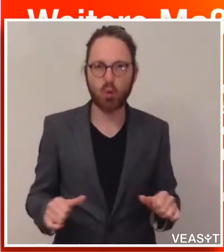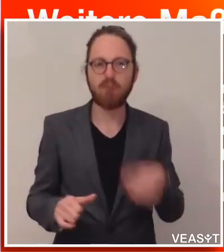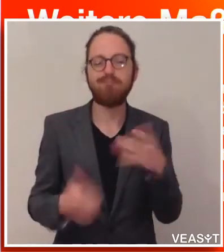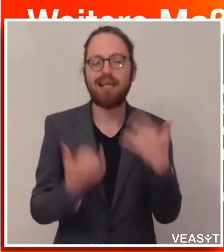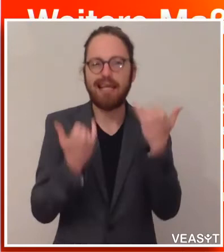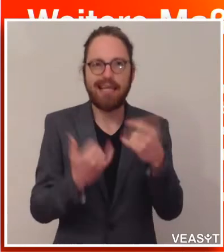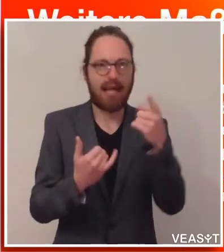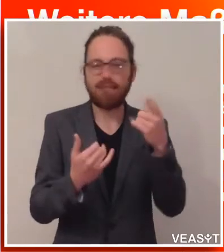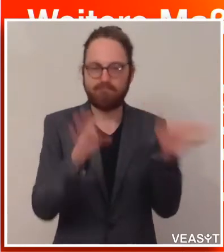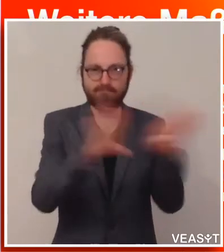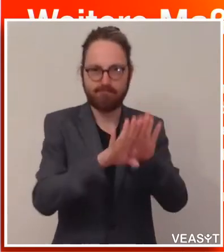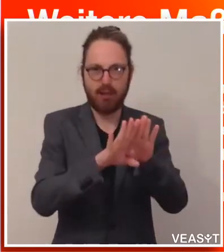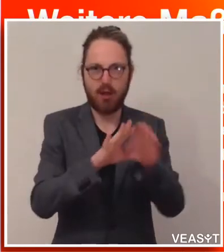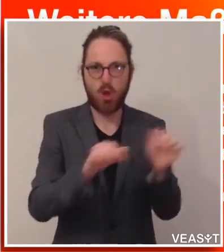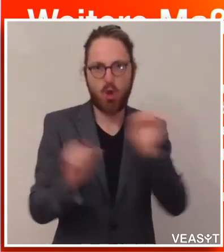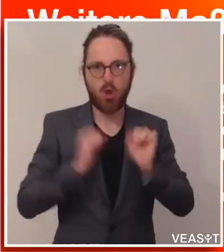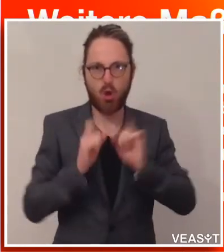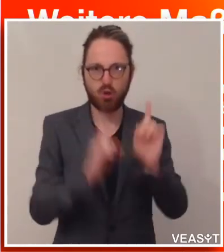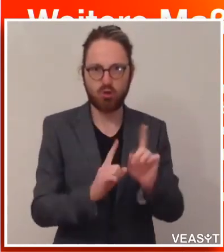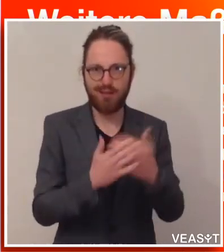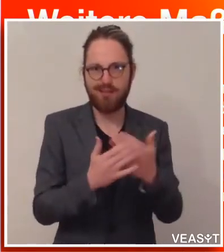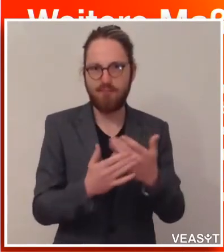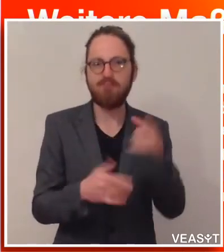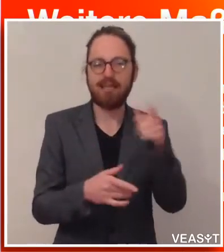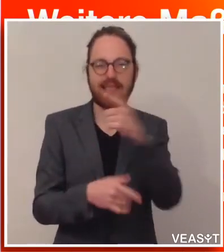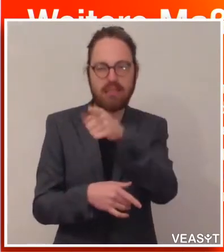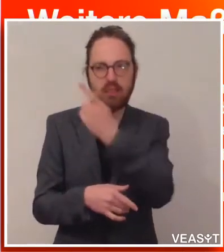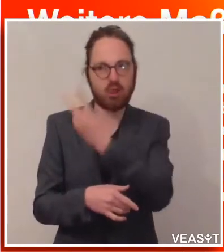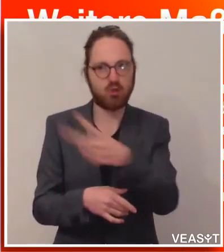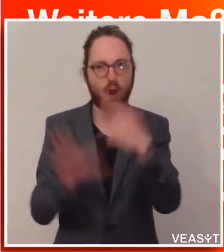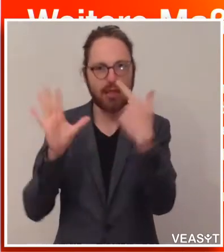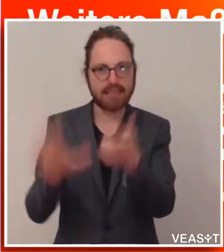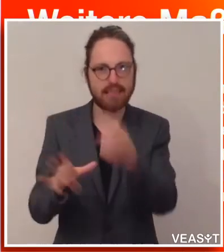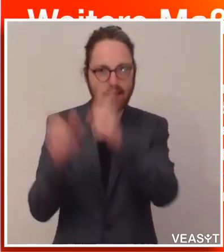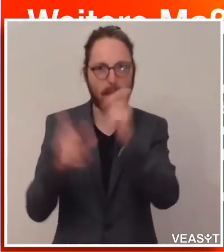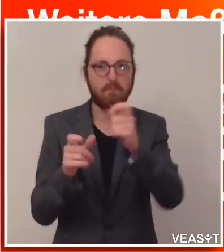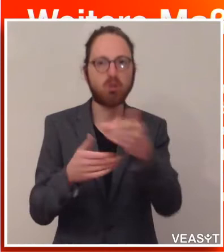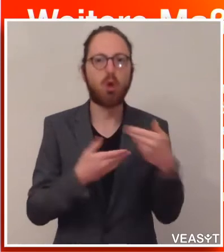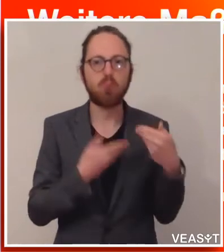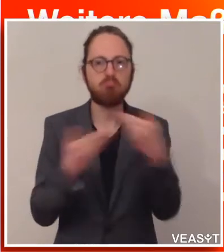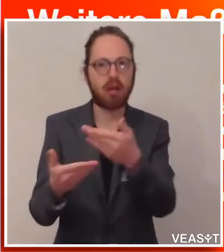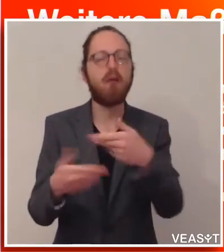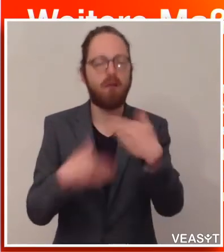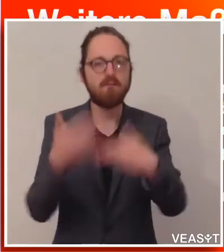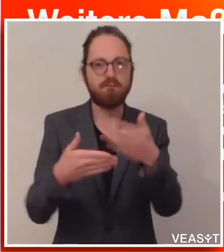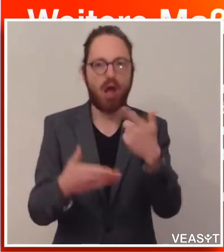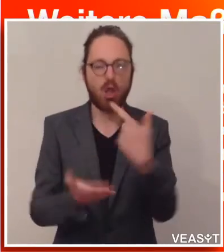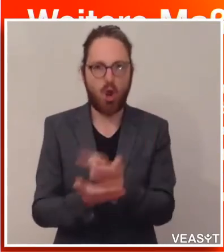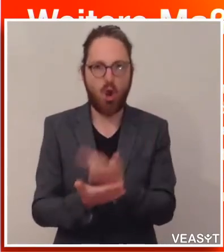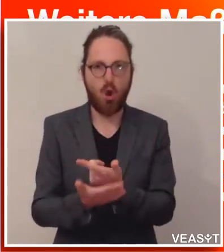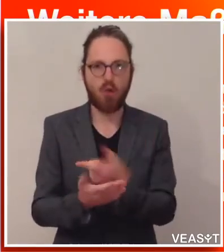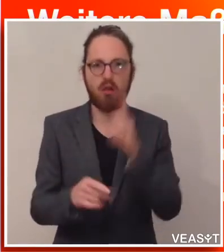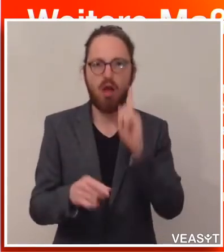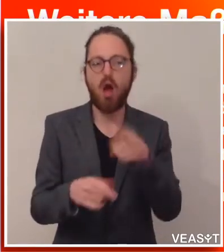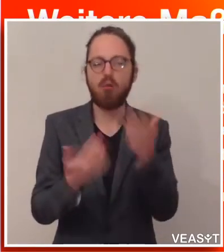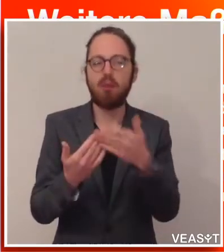Diese 270 Personen erhalten weiterhin ihre Entlohnung, auch wenn natürlich sie